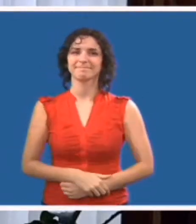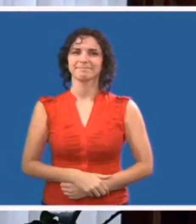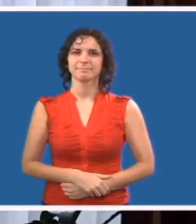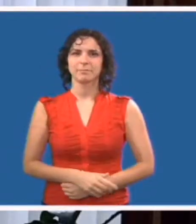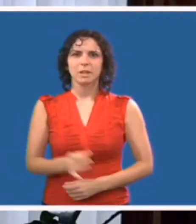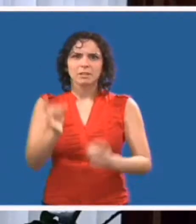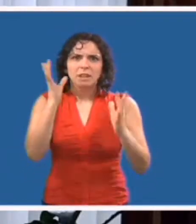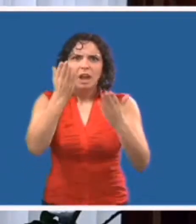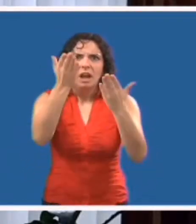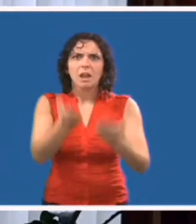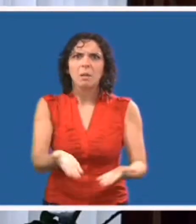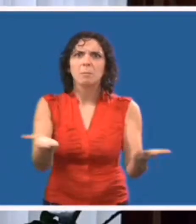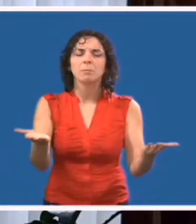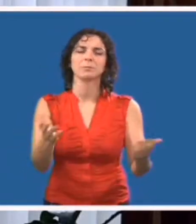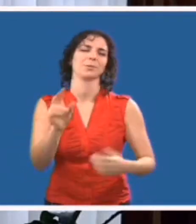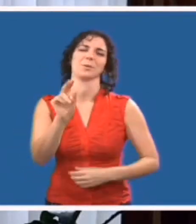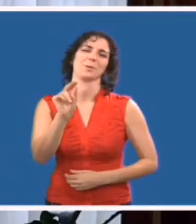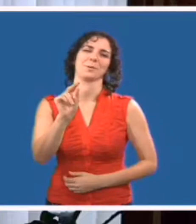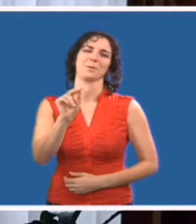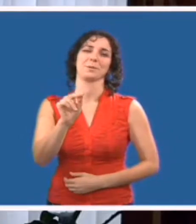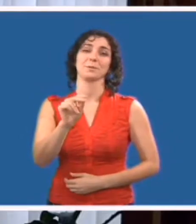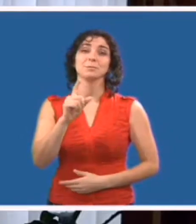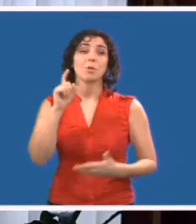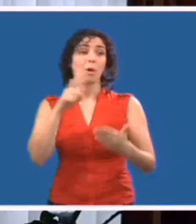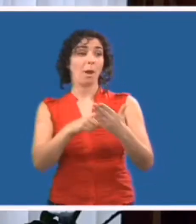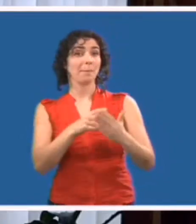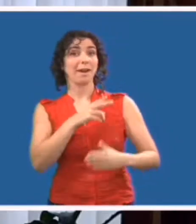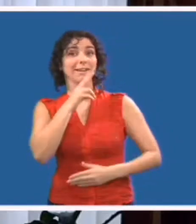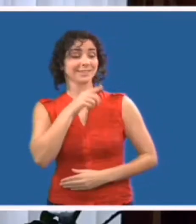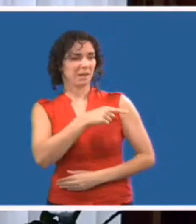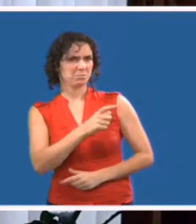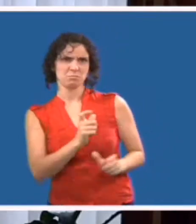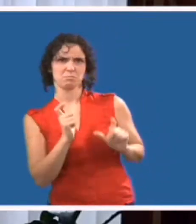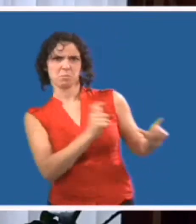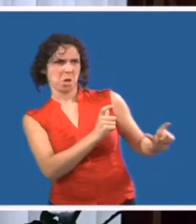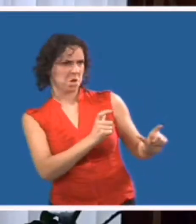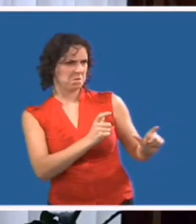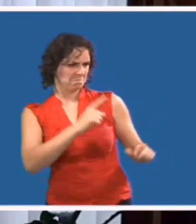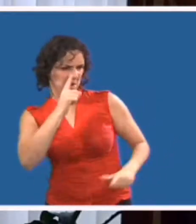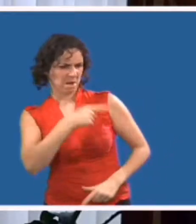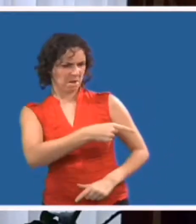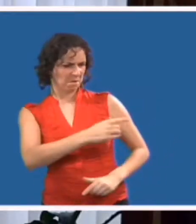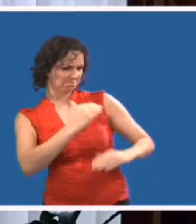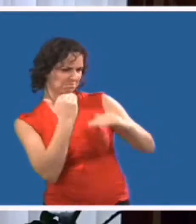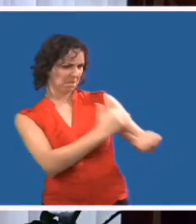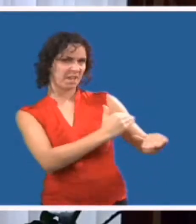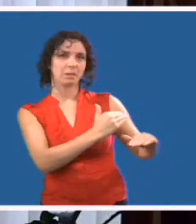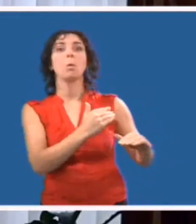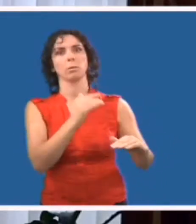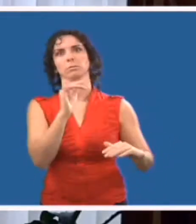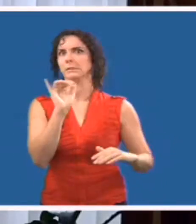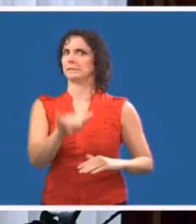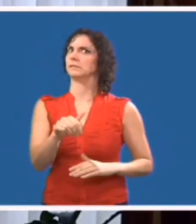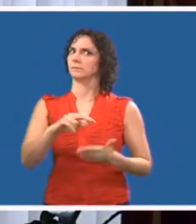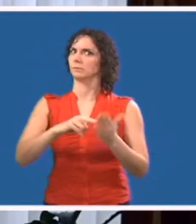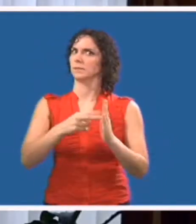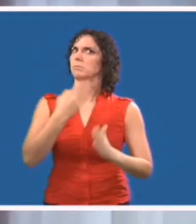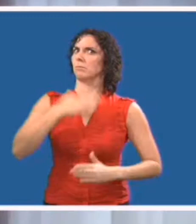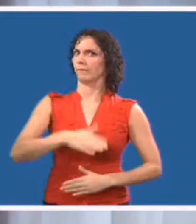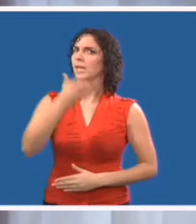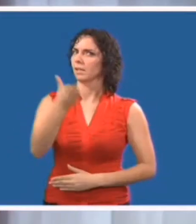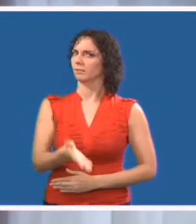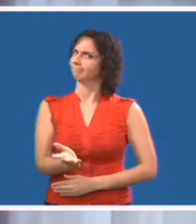première impression devenir un jugement de valeur sur la capacité irritante à la personne.